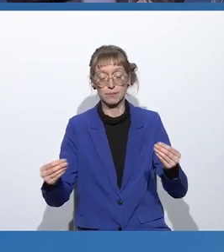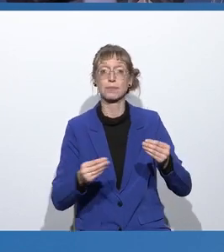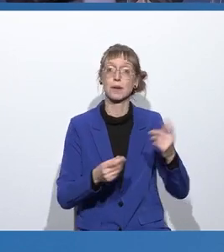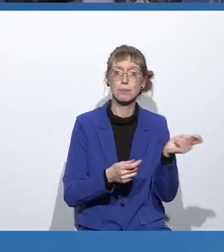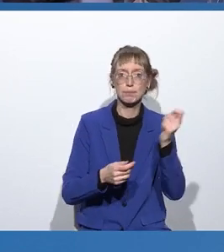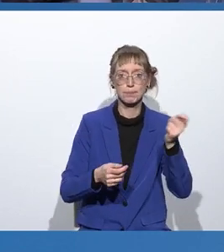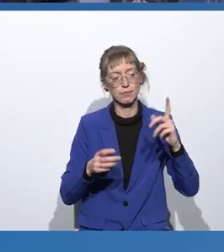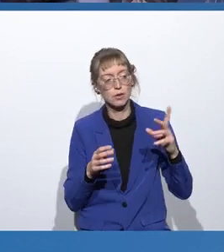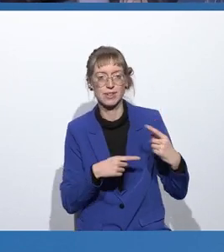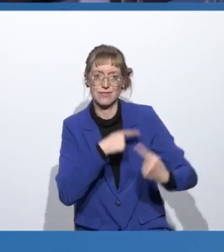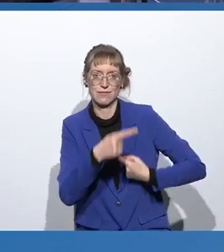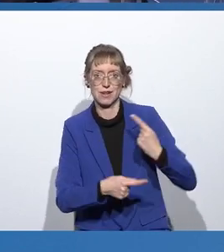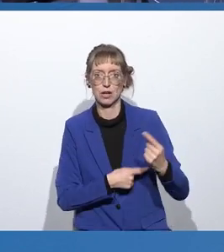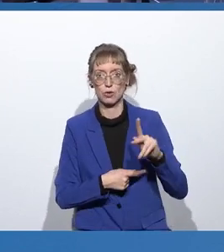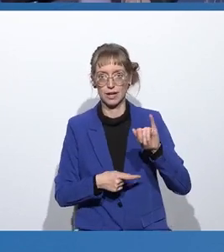-Modellen.